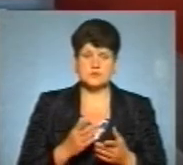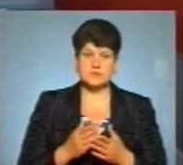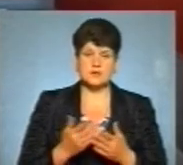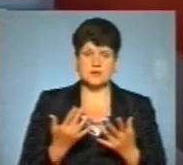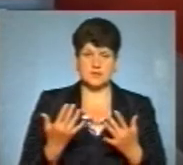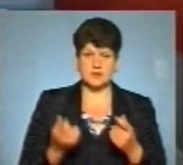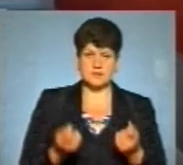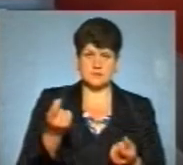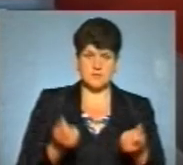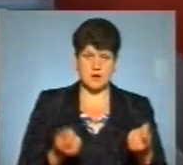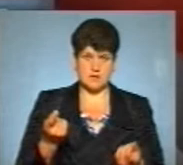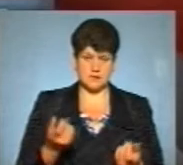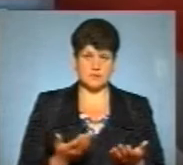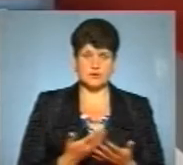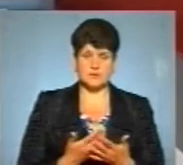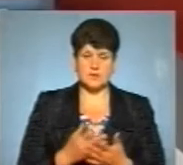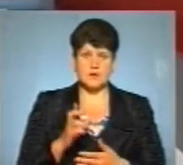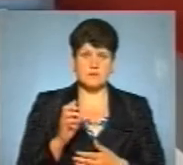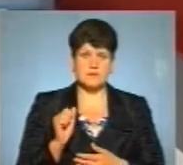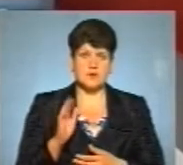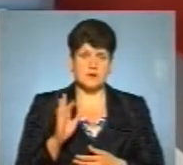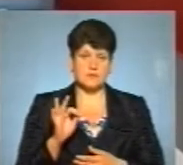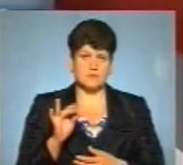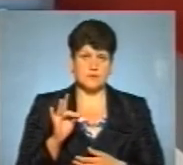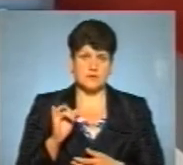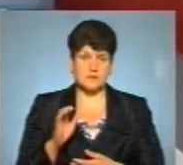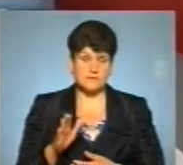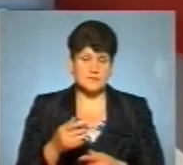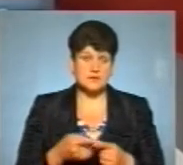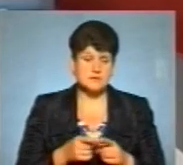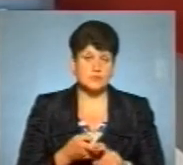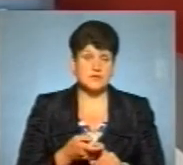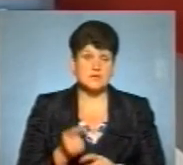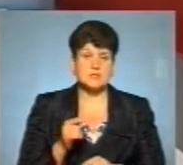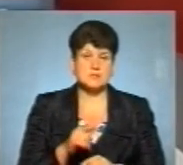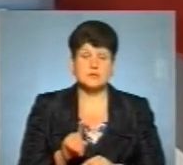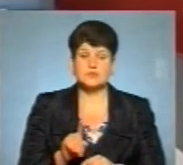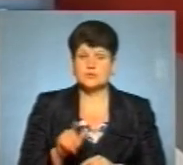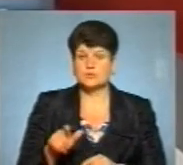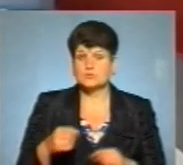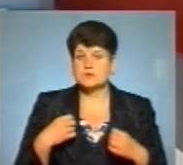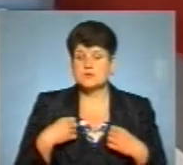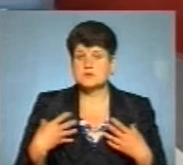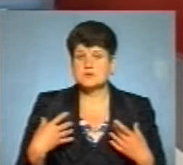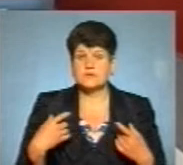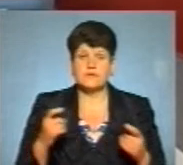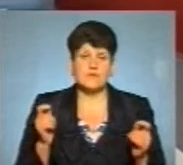спалахів, ну, наприклад, відомий всім Бауарівський спалах, він пов'язаний з тим, що люди сяткували